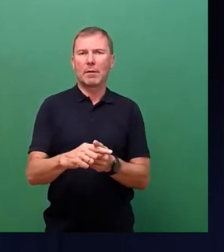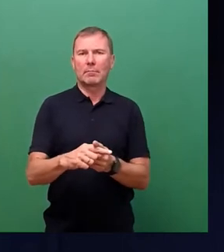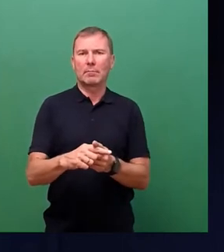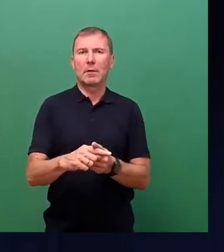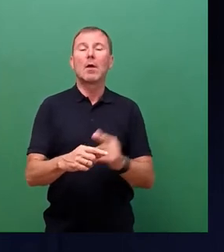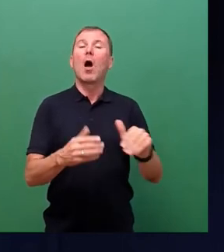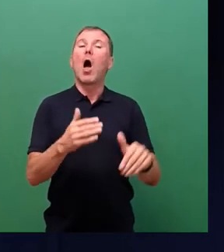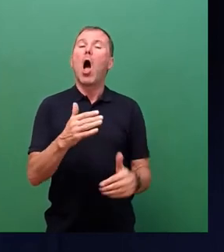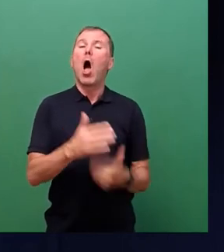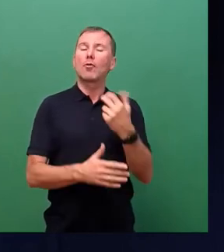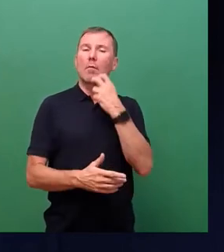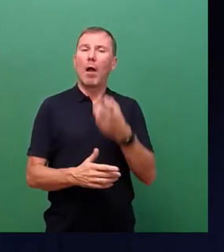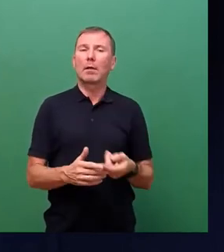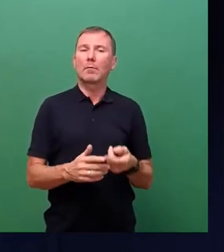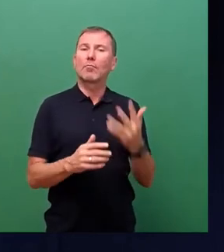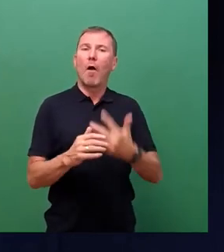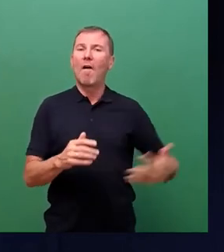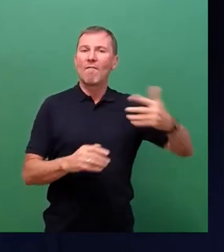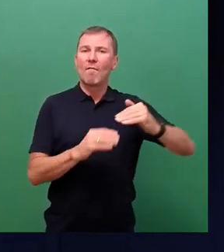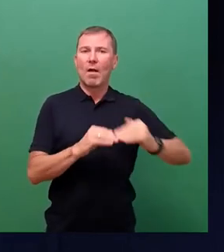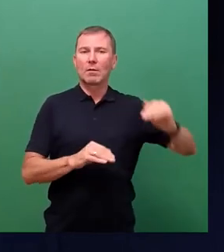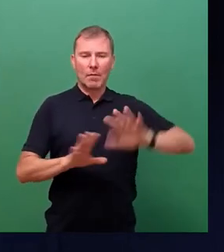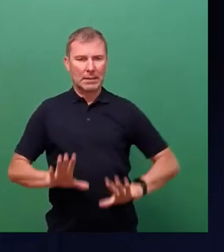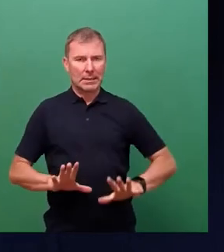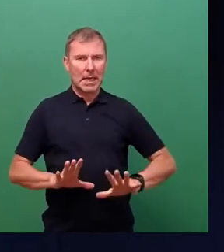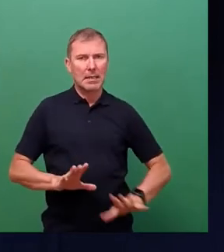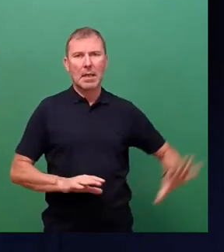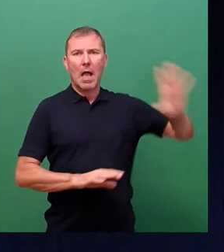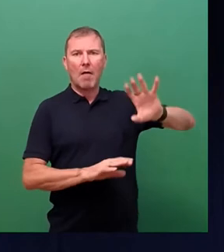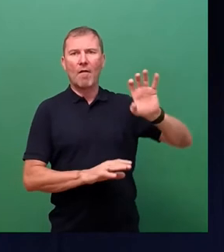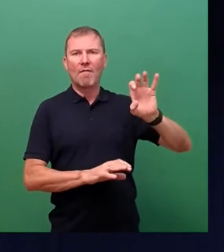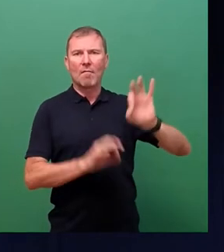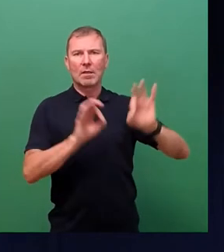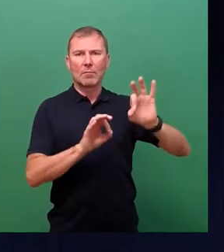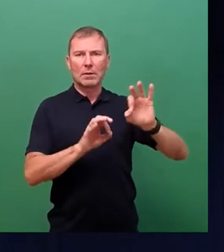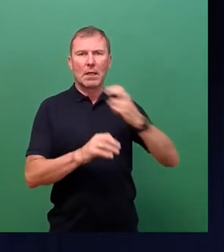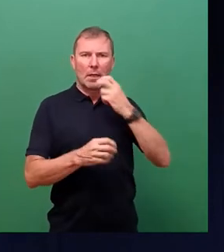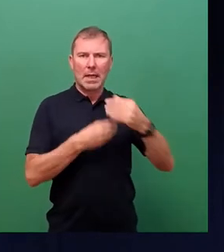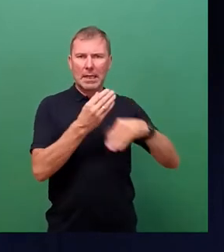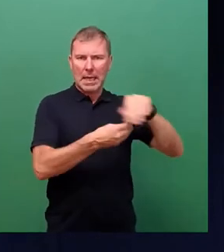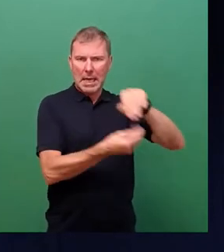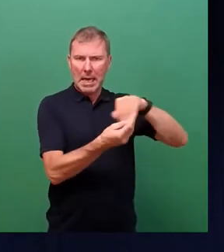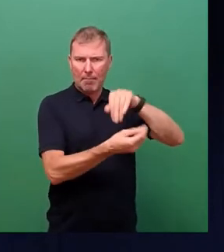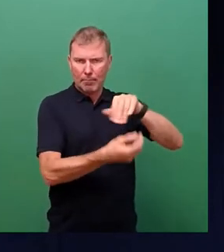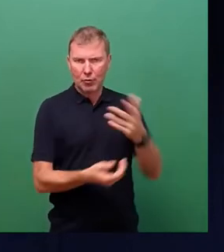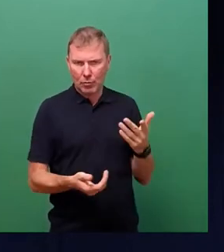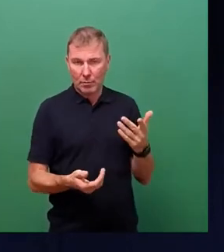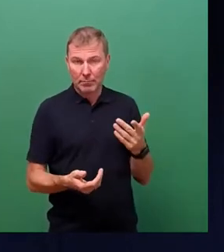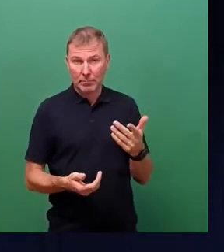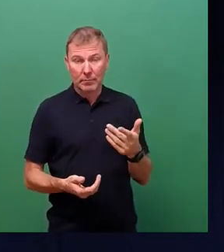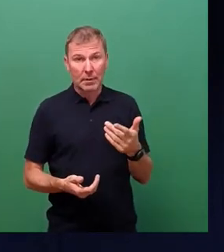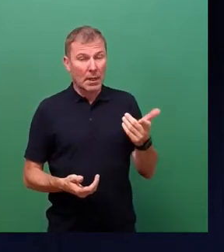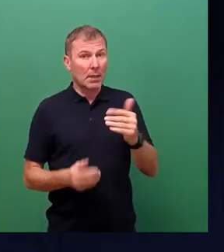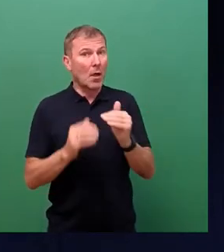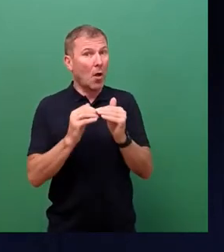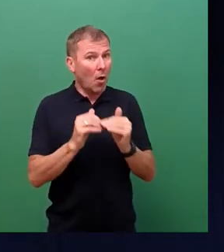Erzeugung um Faktor 5 gestiegen von 10% auf 50% in unserem Energiemix. Eine Aussage, dass eine Erhöhung